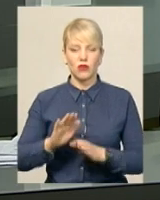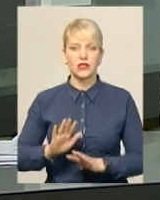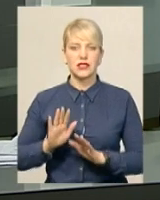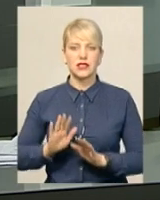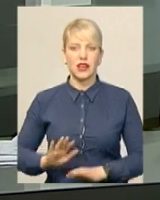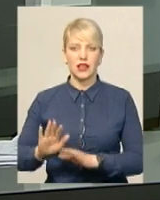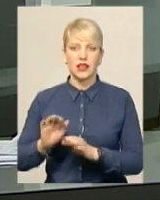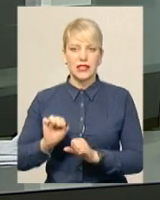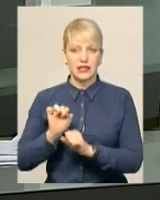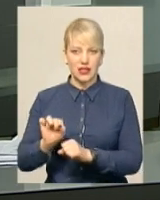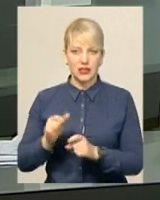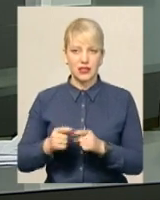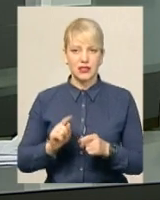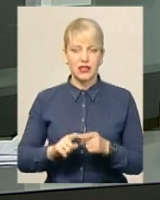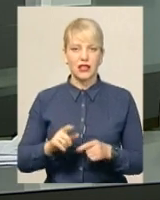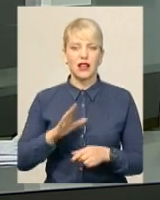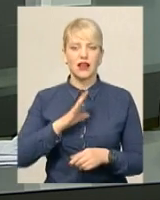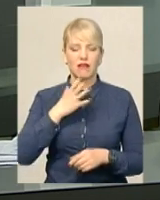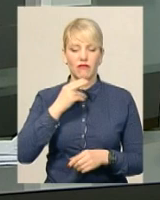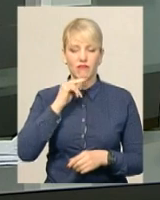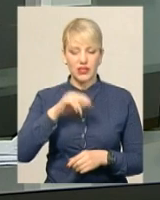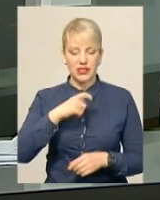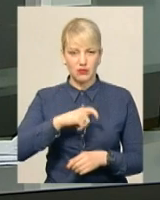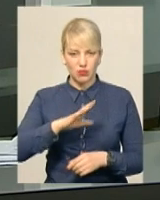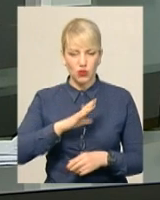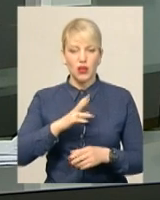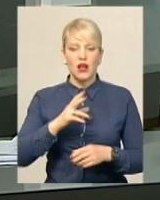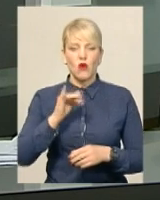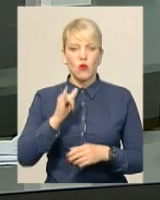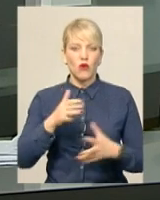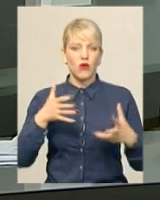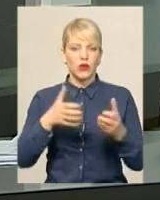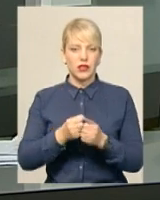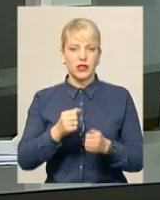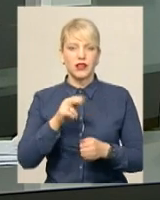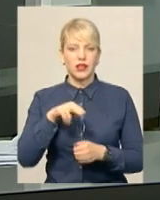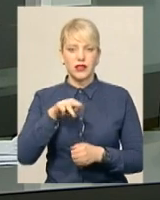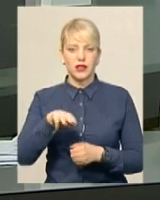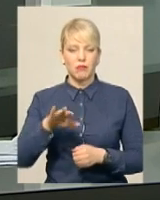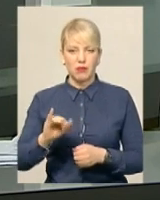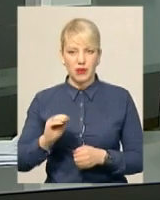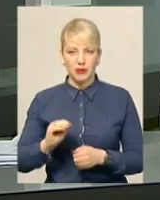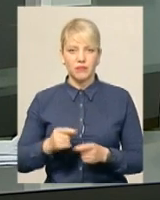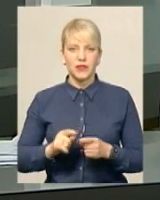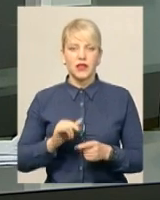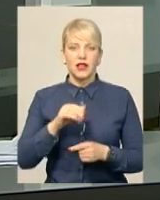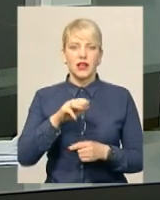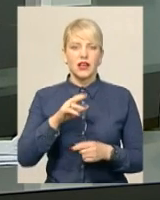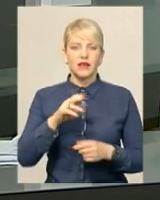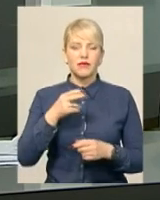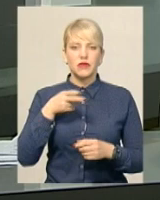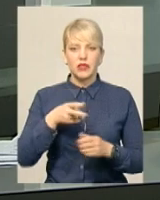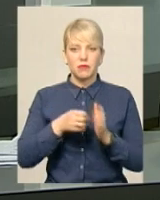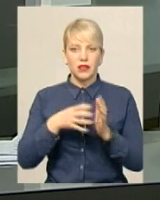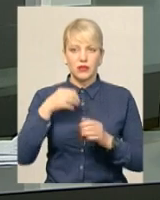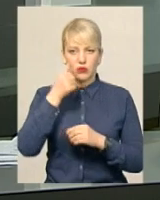чоловіка винним у скоєні смертельної ДТП. У серпні 2015 року в результаті зіткнення позашляховика «Тойота» з автівкою